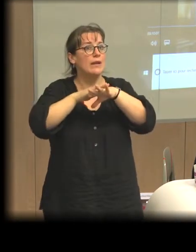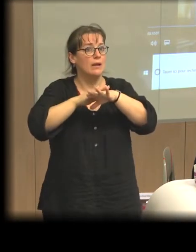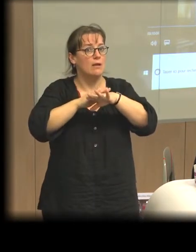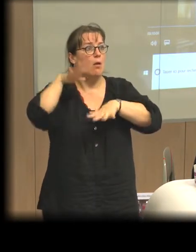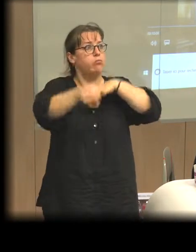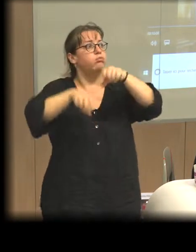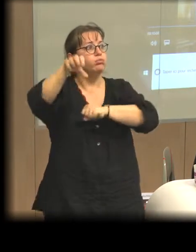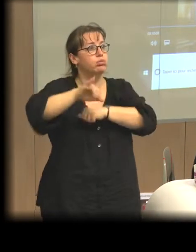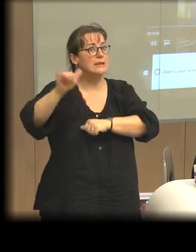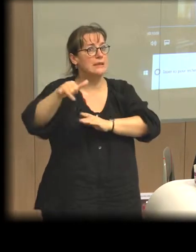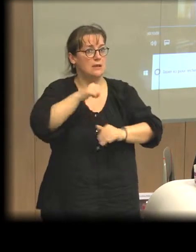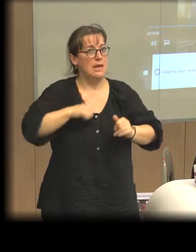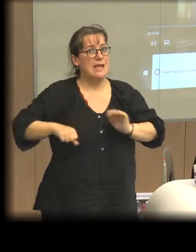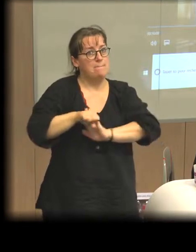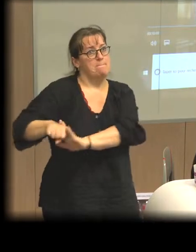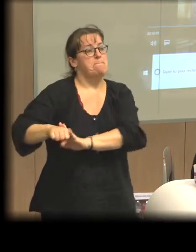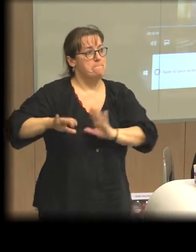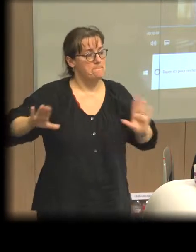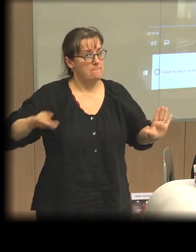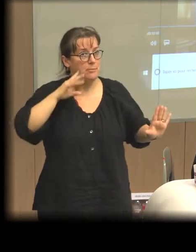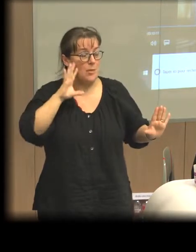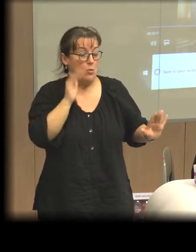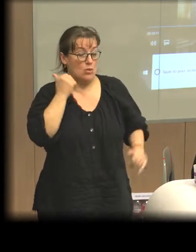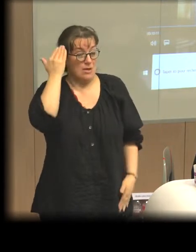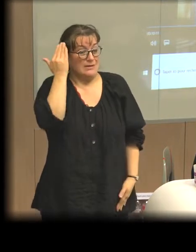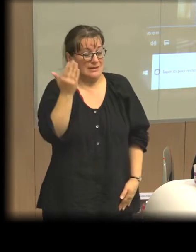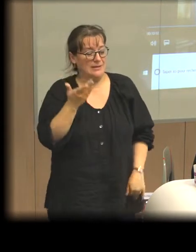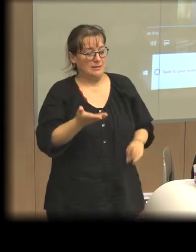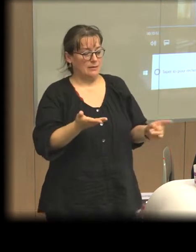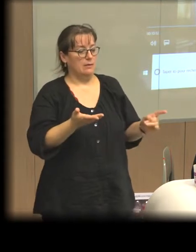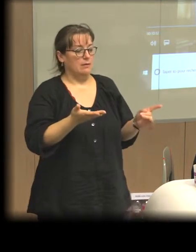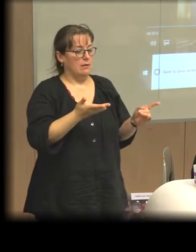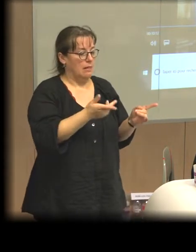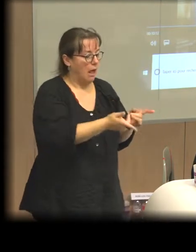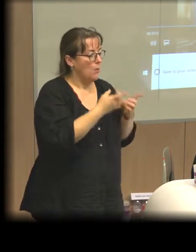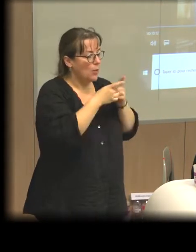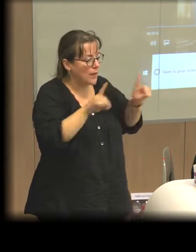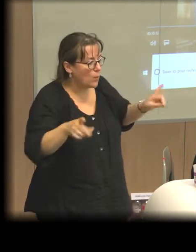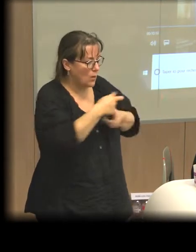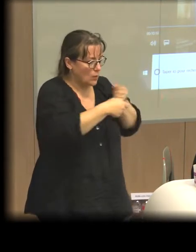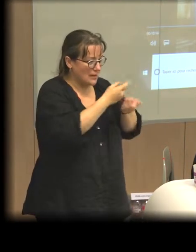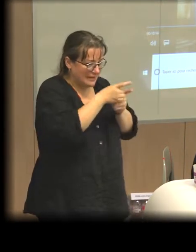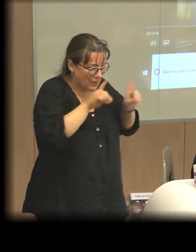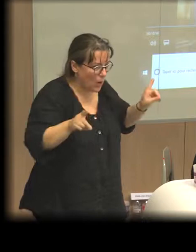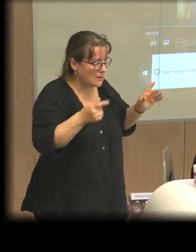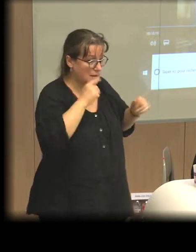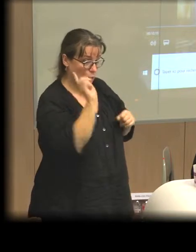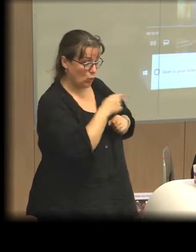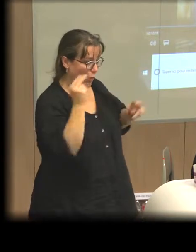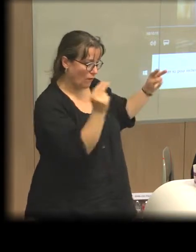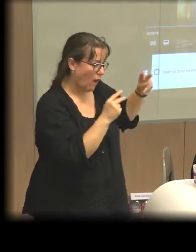'économie sociale et solidaire peut avoir un rôle si justement elle permet de démocratiser l'économie.